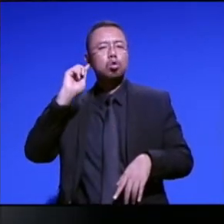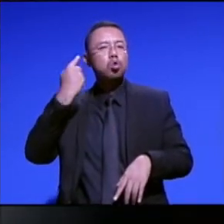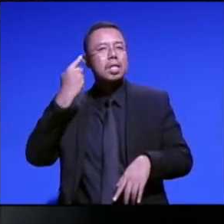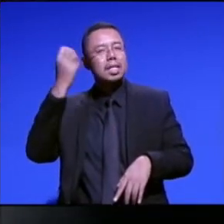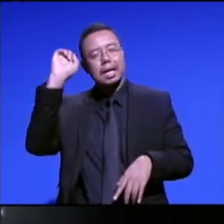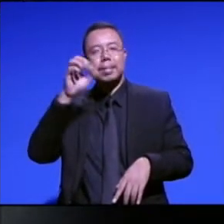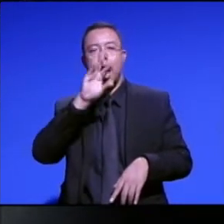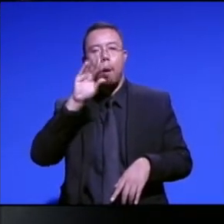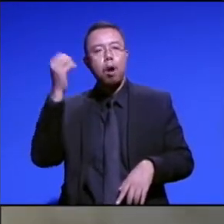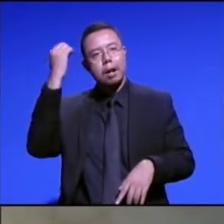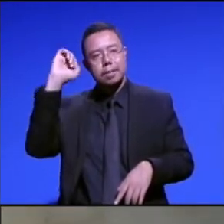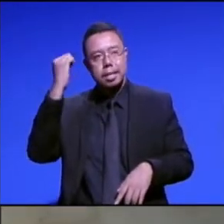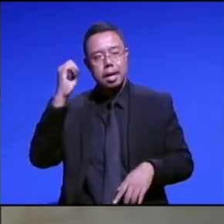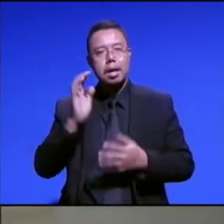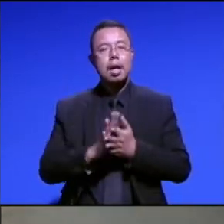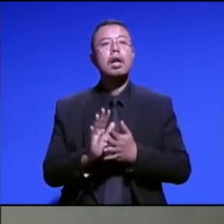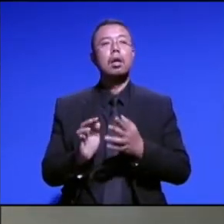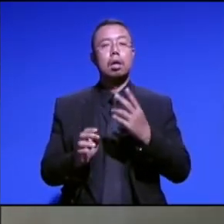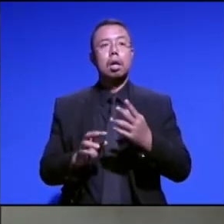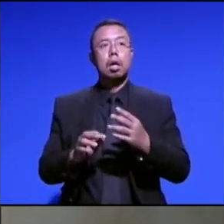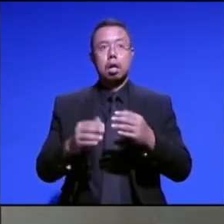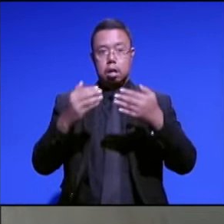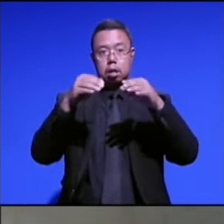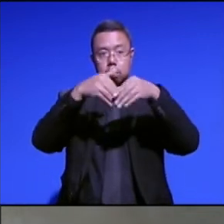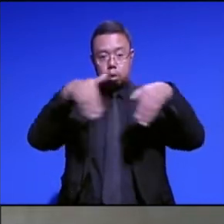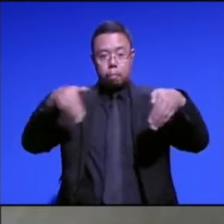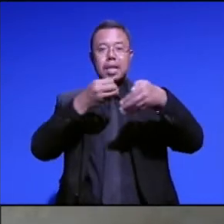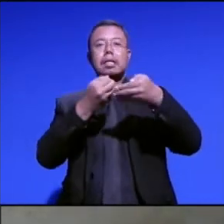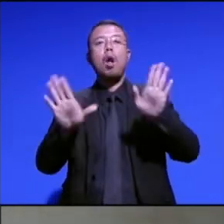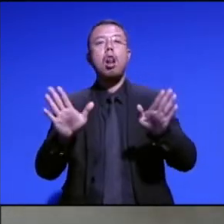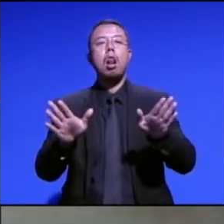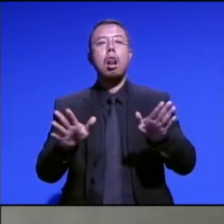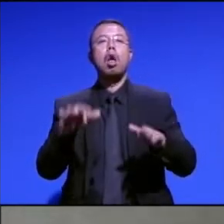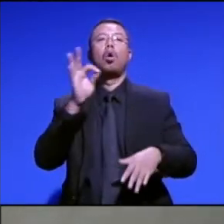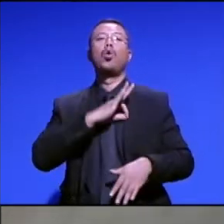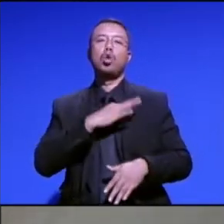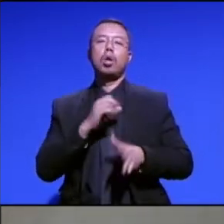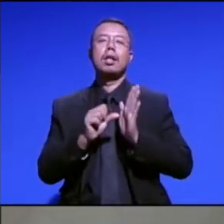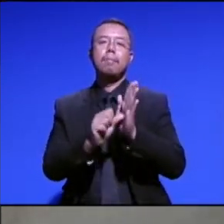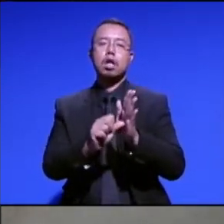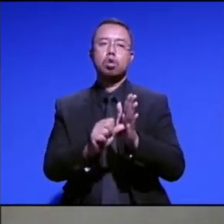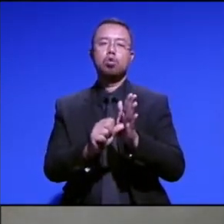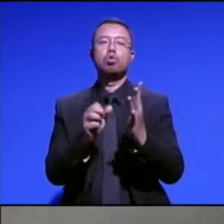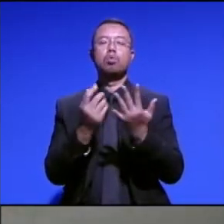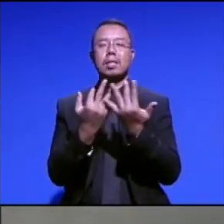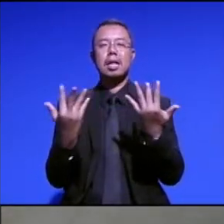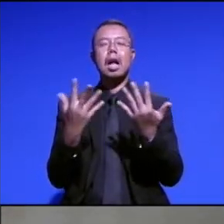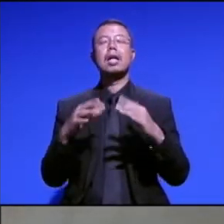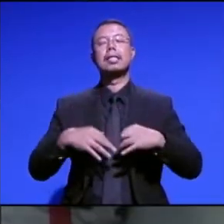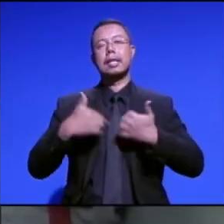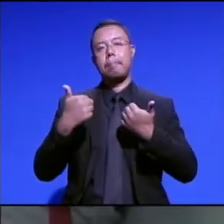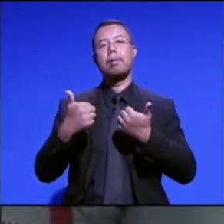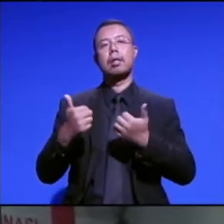Derasnya aliran air menjebol dinding rumah dan merendam seluruh penghuninya. Beruntung ia dibantu tetangga untuk bisa selamat dari terjangan